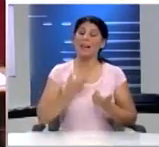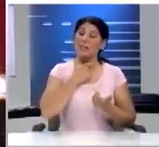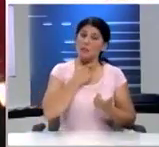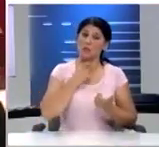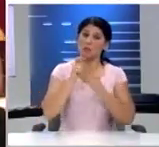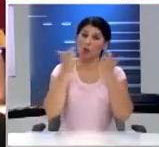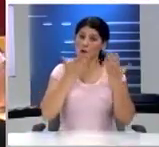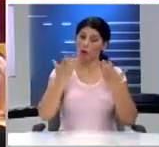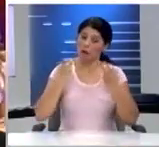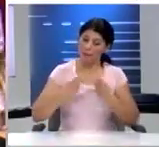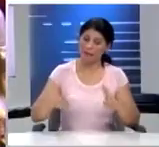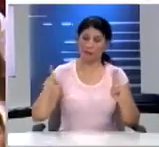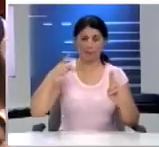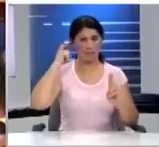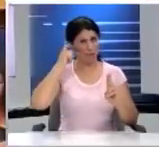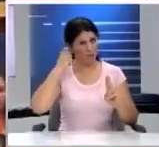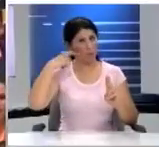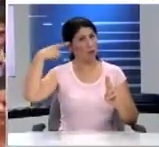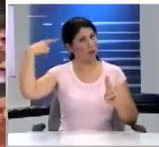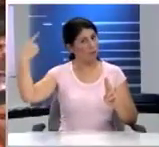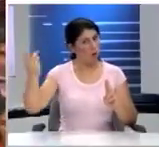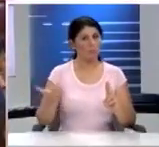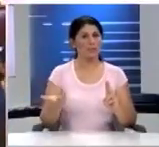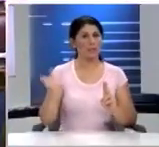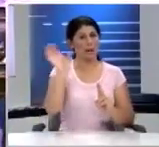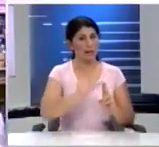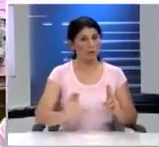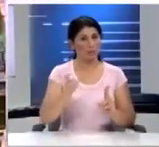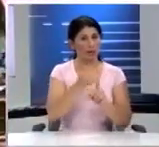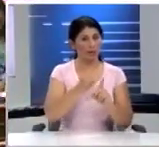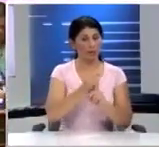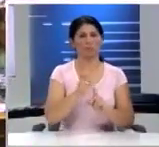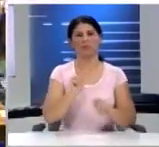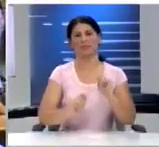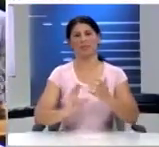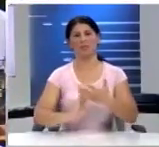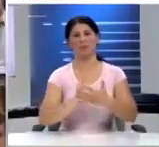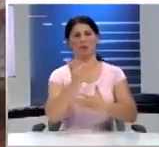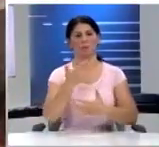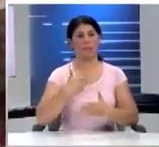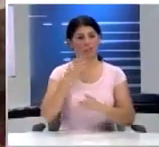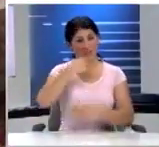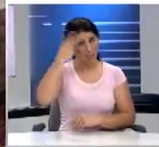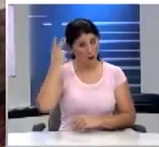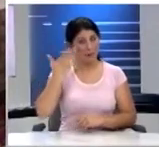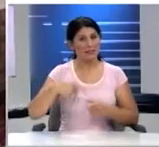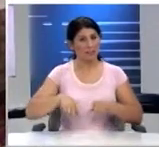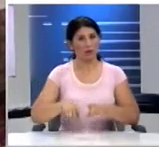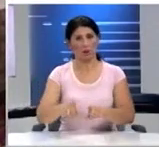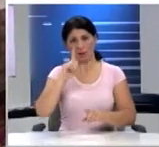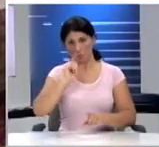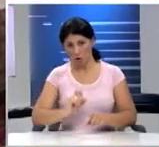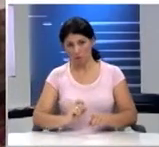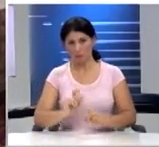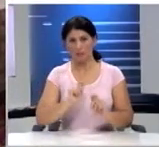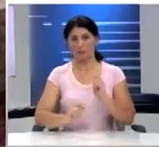μας επιτρέπει να σκεφτόμαστε, να ονειρευόμαστε να αναζητούμε, να διεκδικούμε να δημιουργούμε Είναι δικαίωμά μας, αλλά και ταυτόχρονα η υποχρέωσή